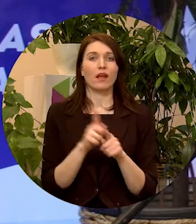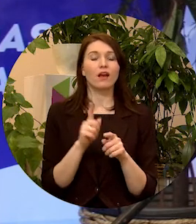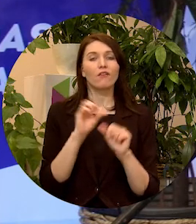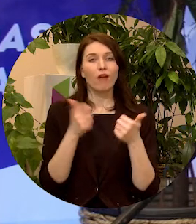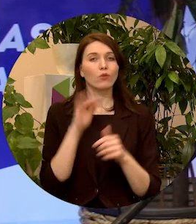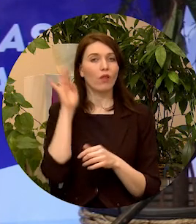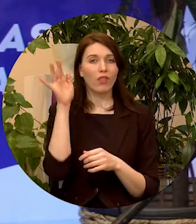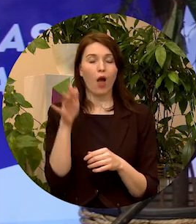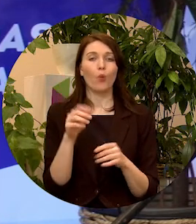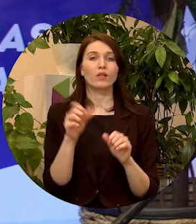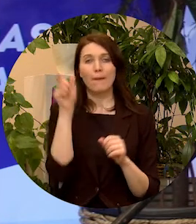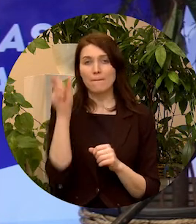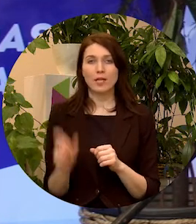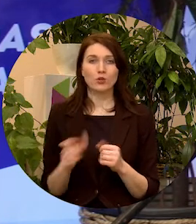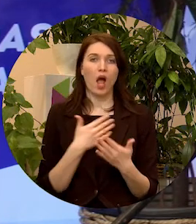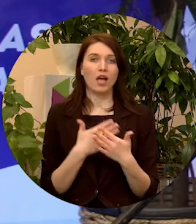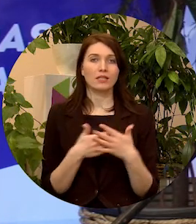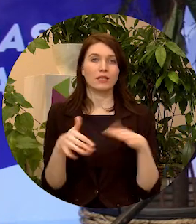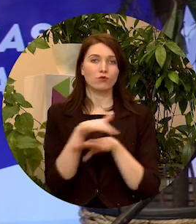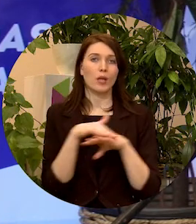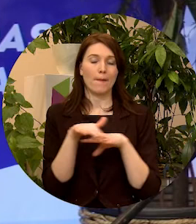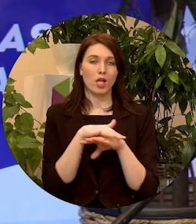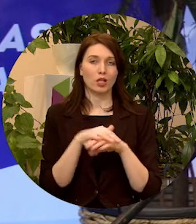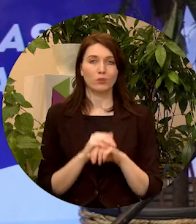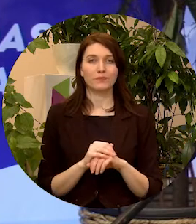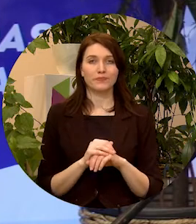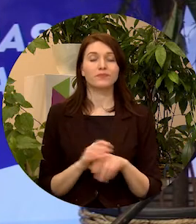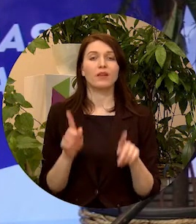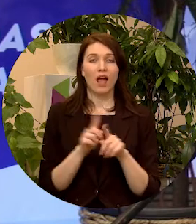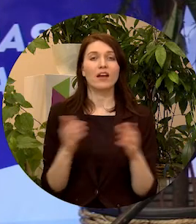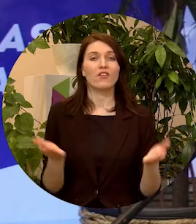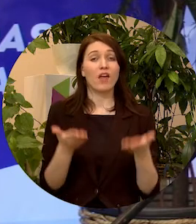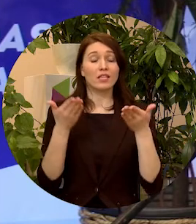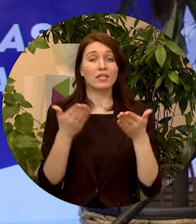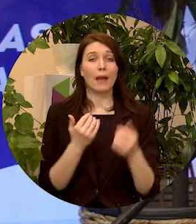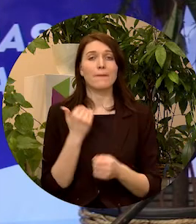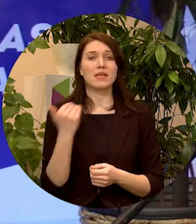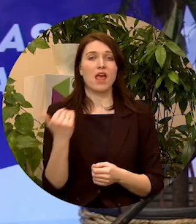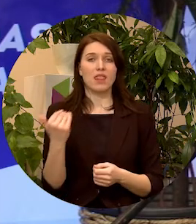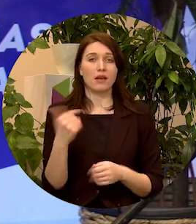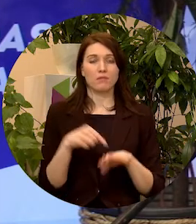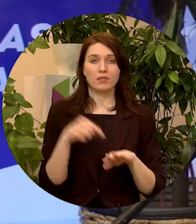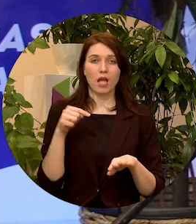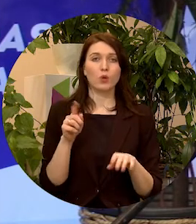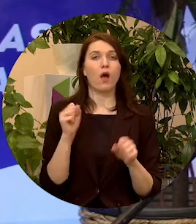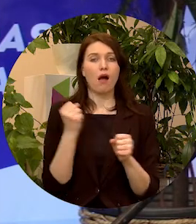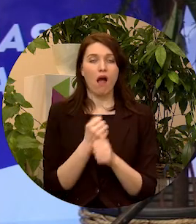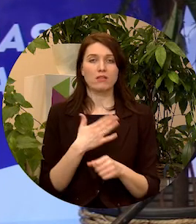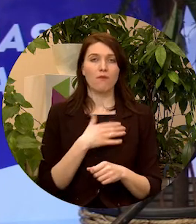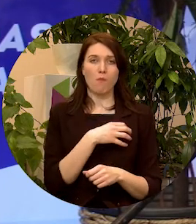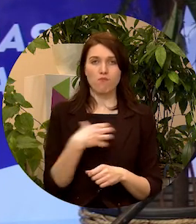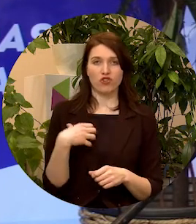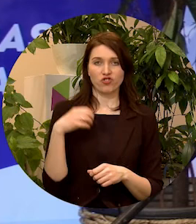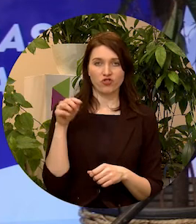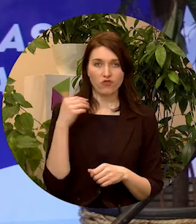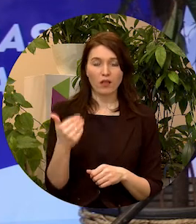nākotnes pilsoniski aktīvu sabiedrību. Kā arī veicināt piedarības sajūtu gan savai pašvaldībai, gan